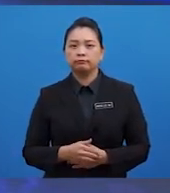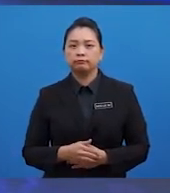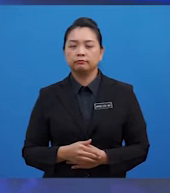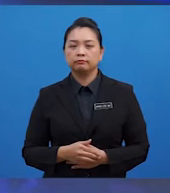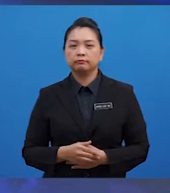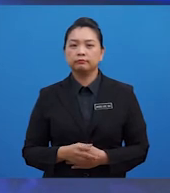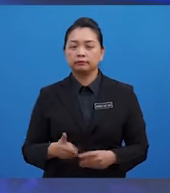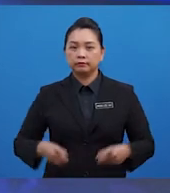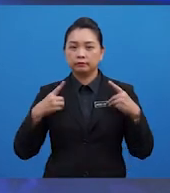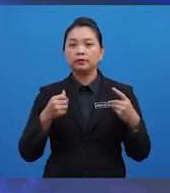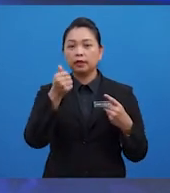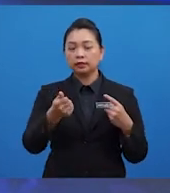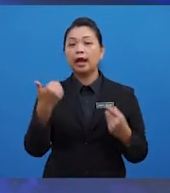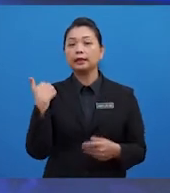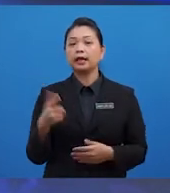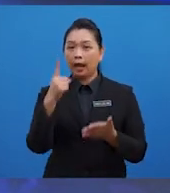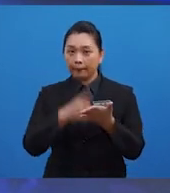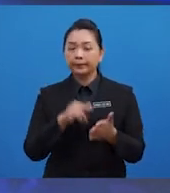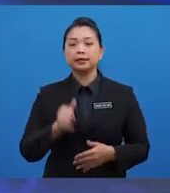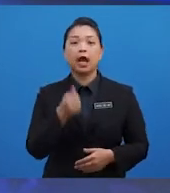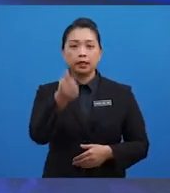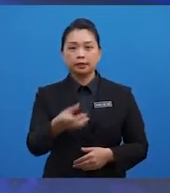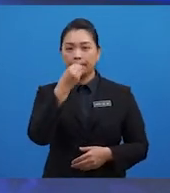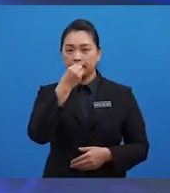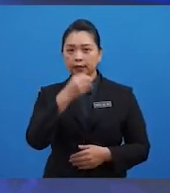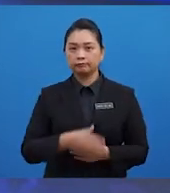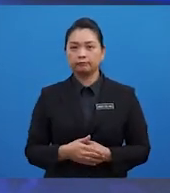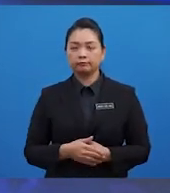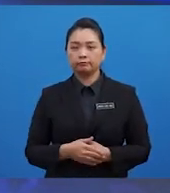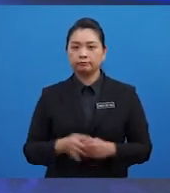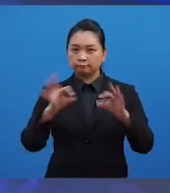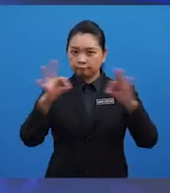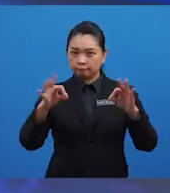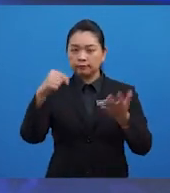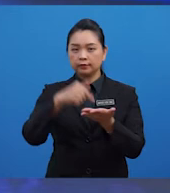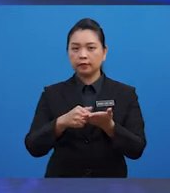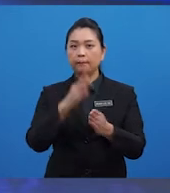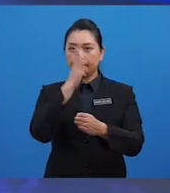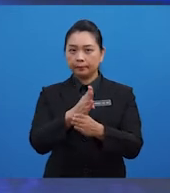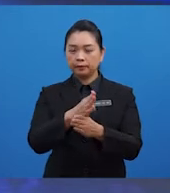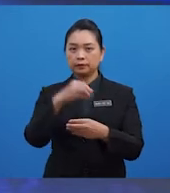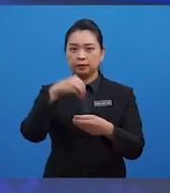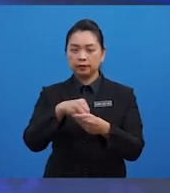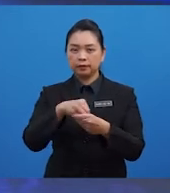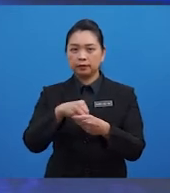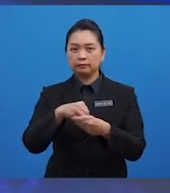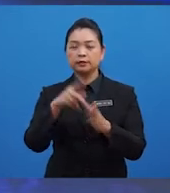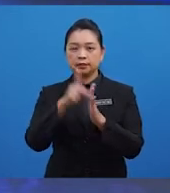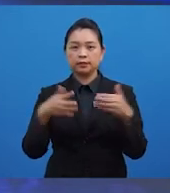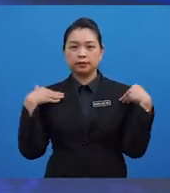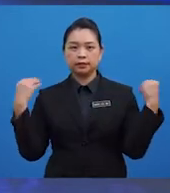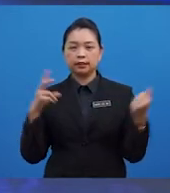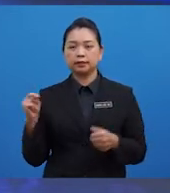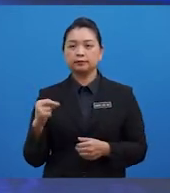diri anda ialah apa yang anda makan dan kenyataan ini benar dalam soal kesihatan.